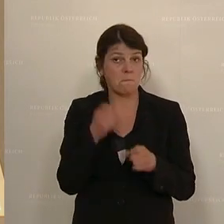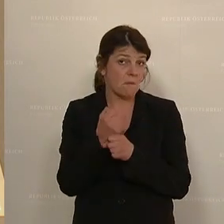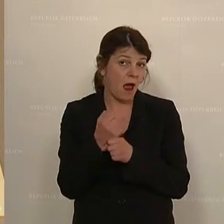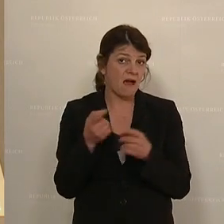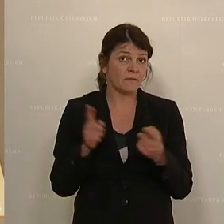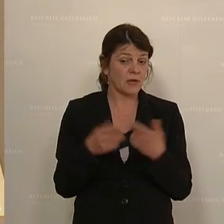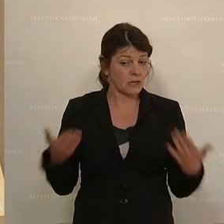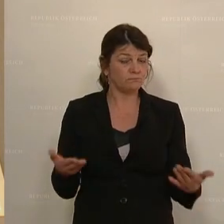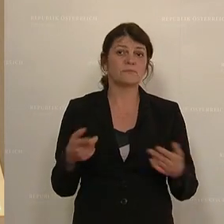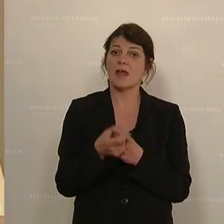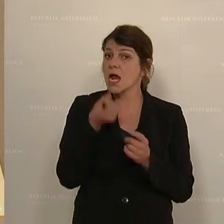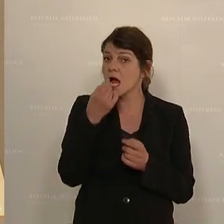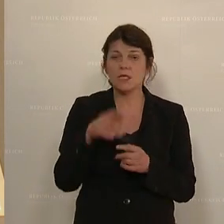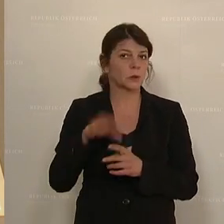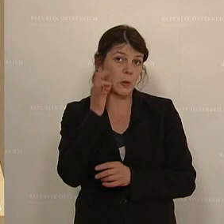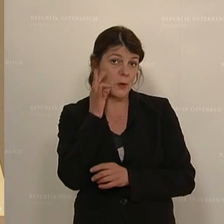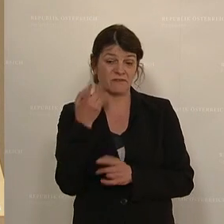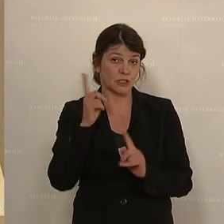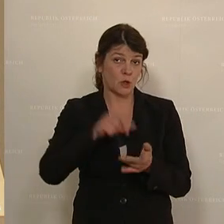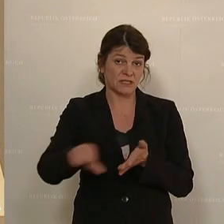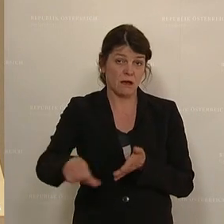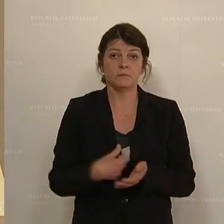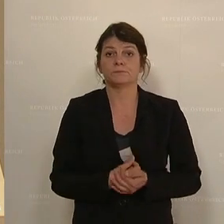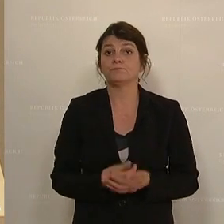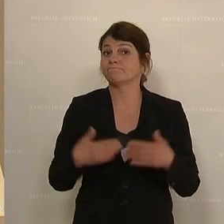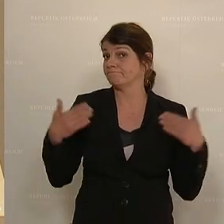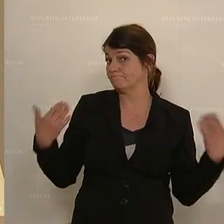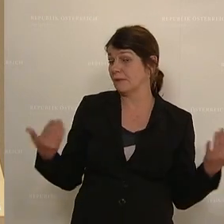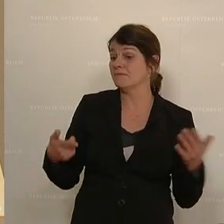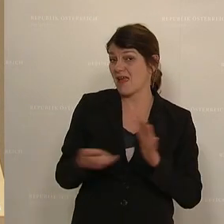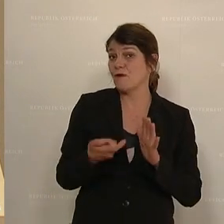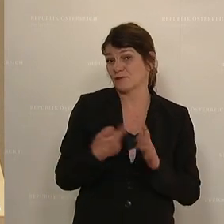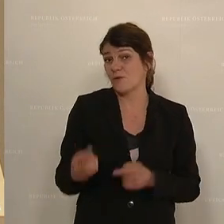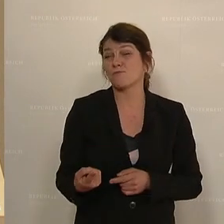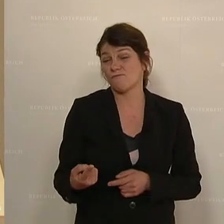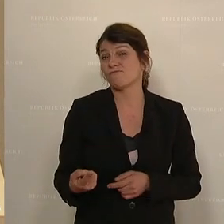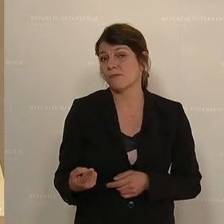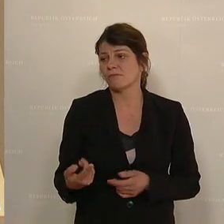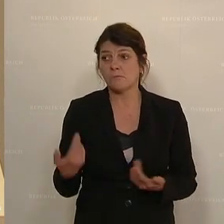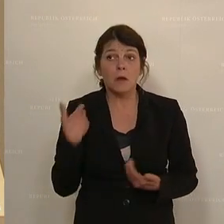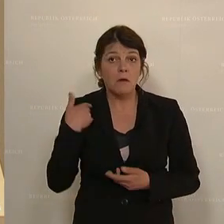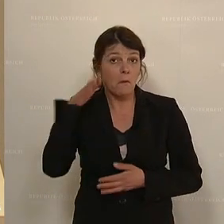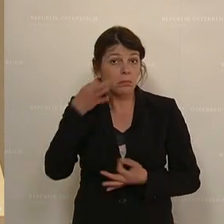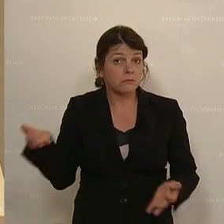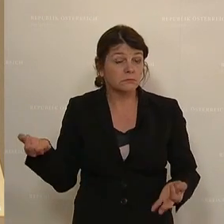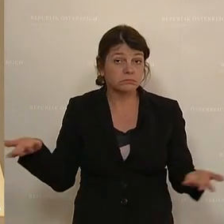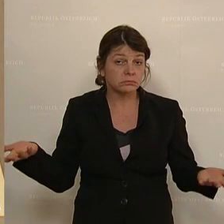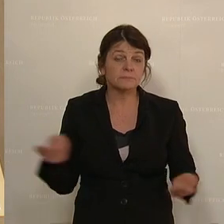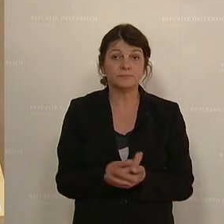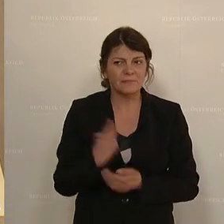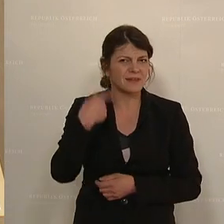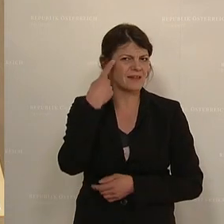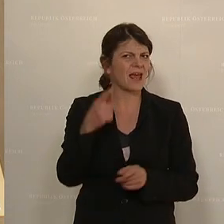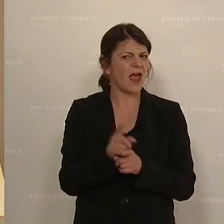geht, wie das Gas und das Öl bezahlt werden sollen? Das sind Herausforderungen und da höre ich nichts. Und ich denke,